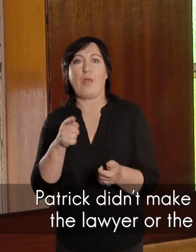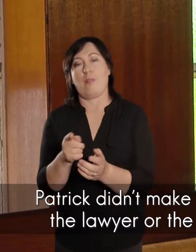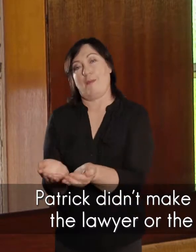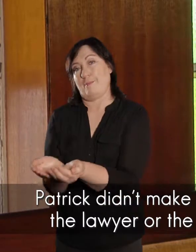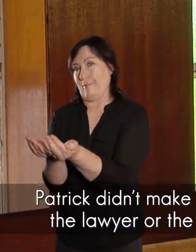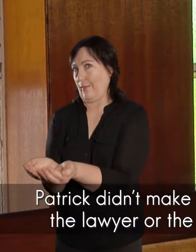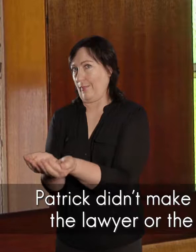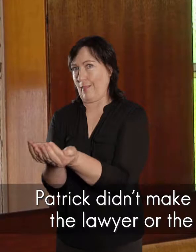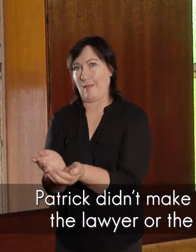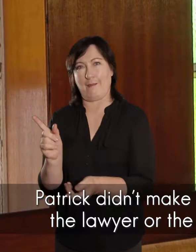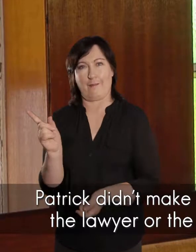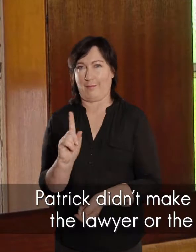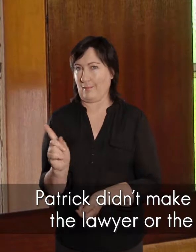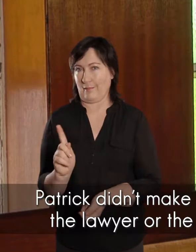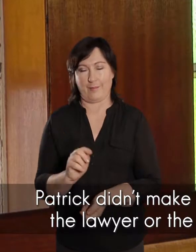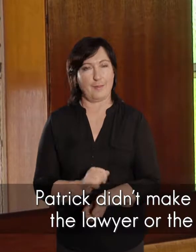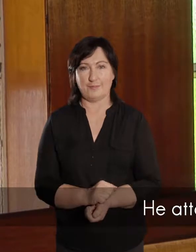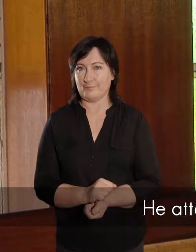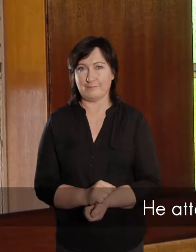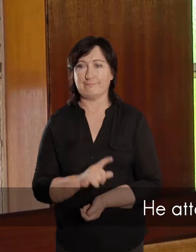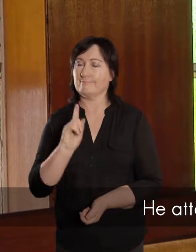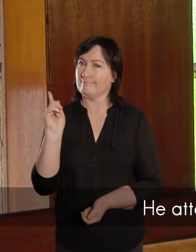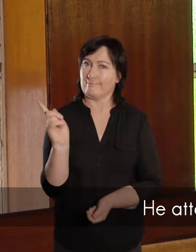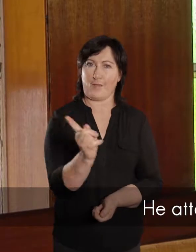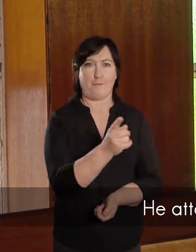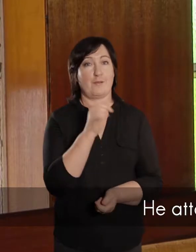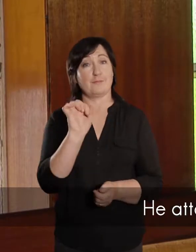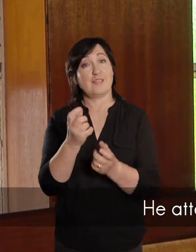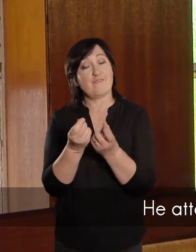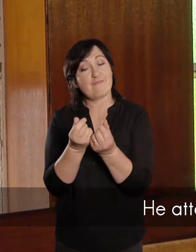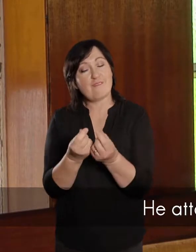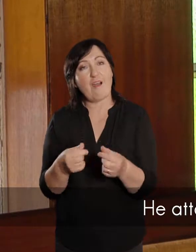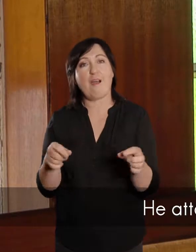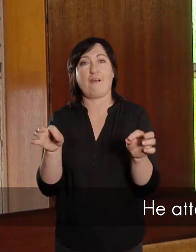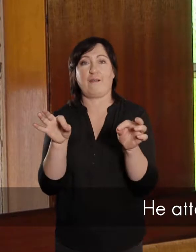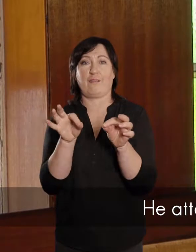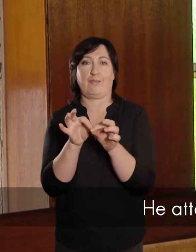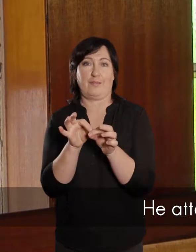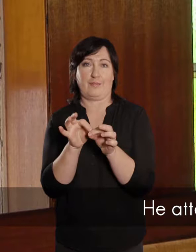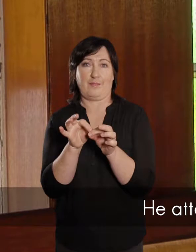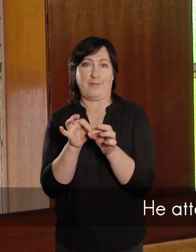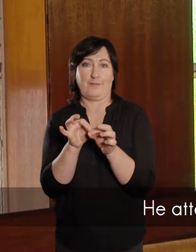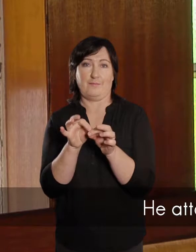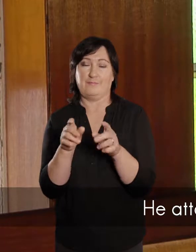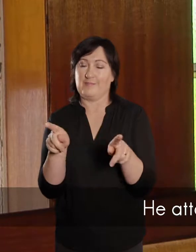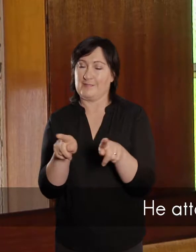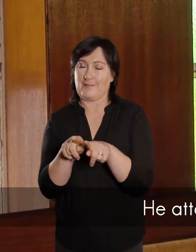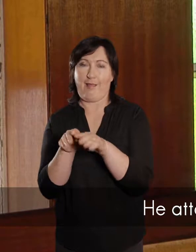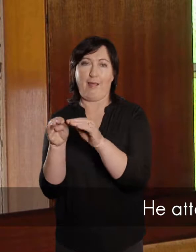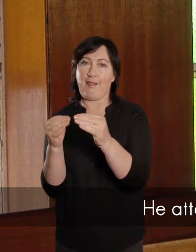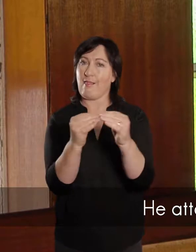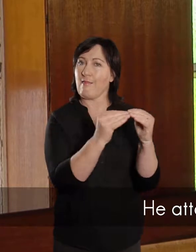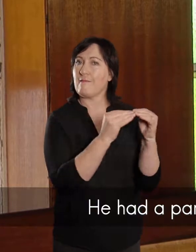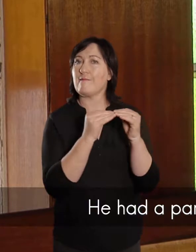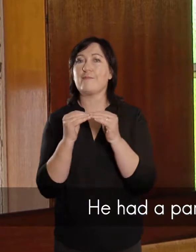straatman, wat haar geloop in die boemelaar nie. Beide het hy eeuwe waarde, en eeuwe veel, het hy waarde geheg, aan die twee